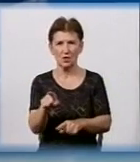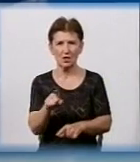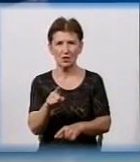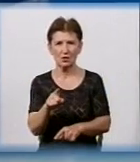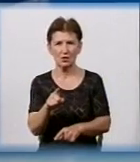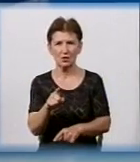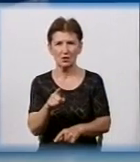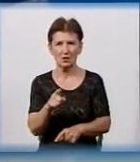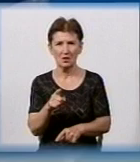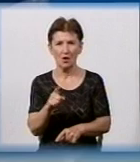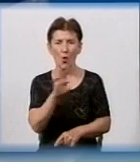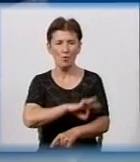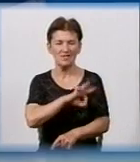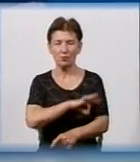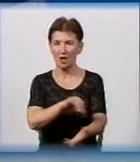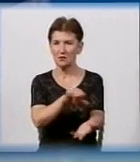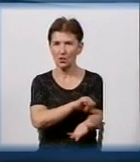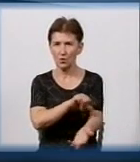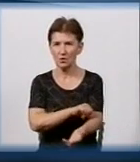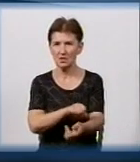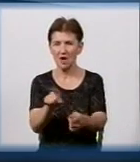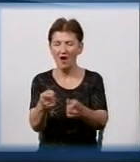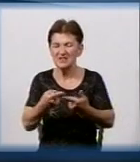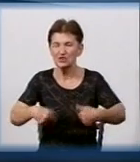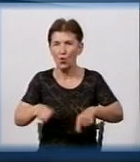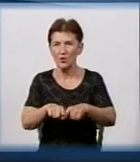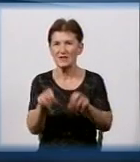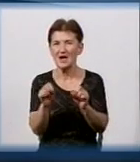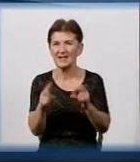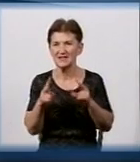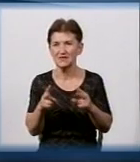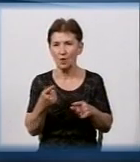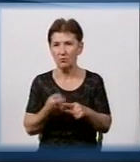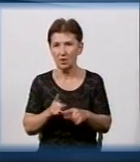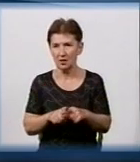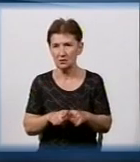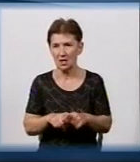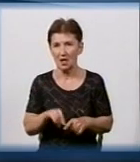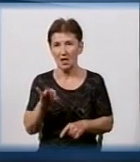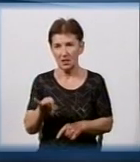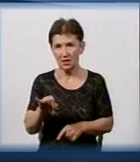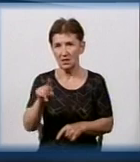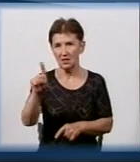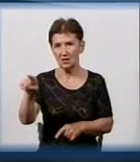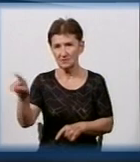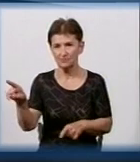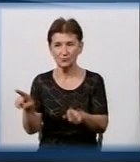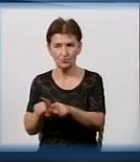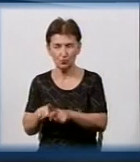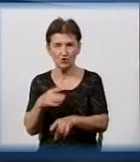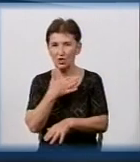в зоні ризика. Ну, і продавці не хочуть втрачати свою клієнтурю, я так розумію, тому...